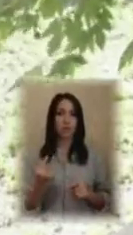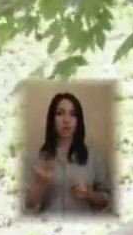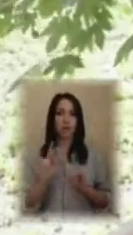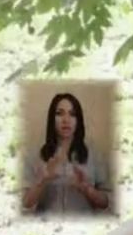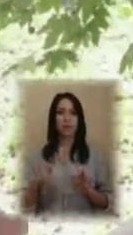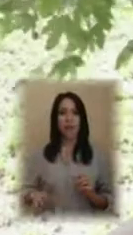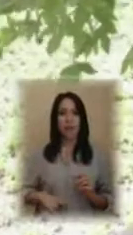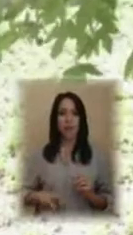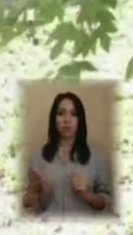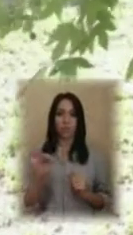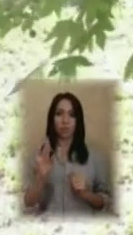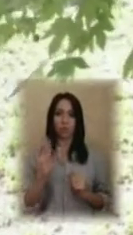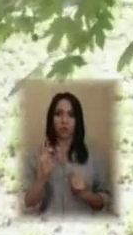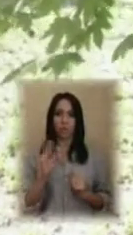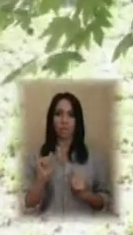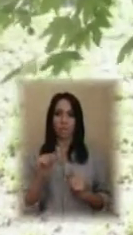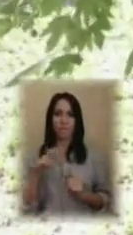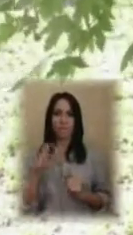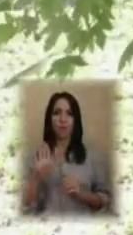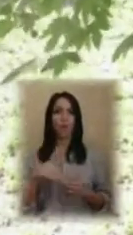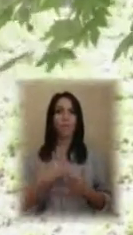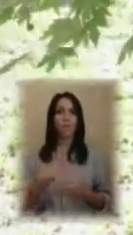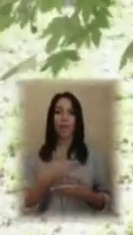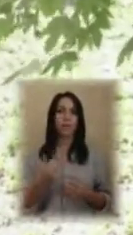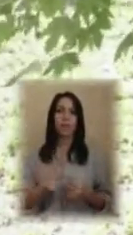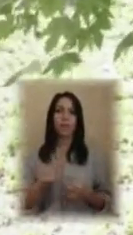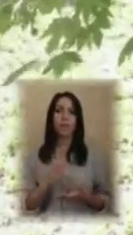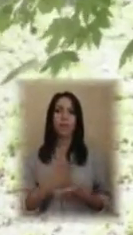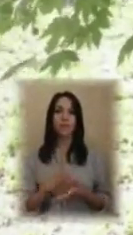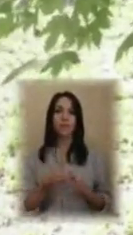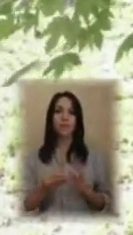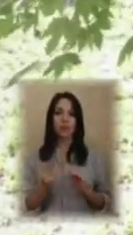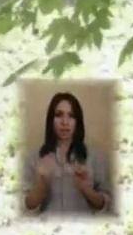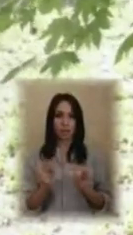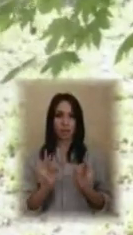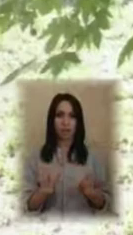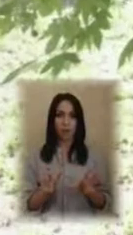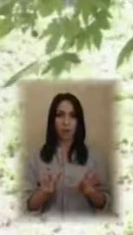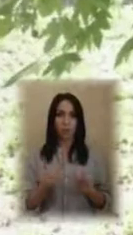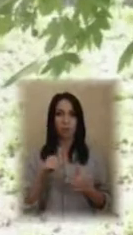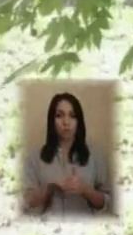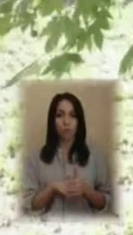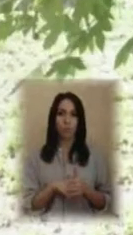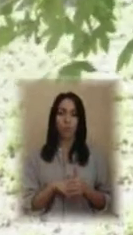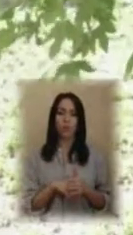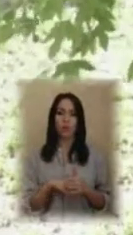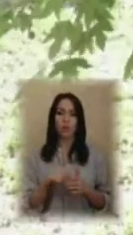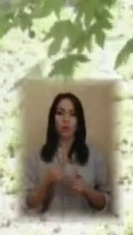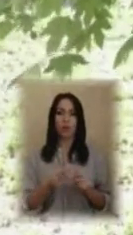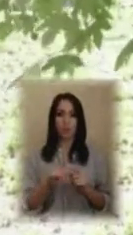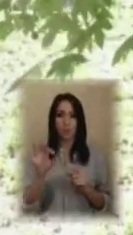Ковальов. Для нас це не є взагалі затратною частиною. Тобто ці мушлі будуть